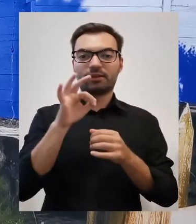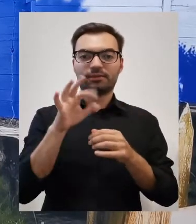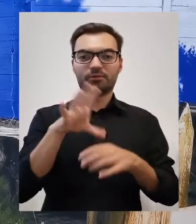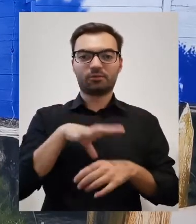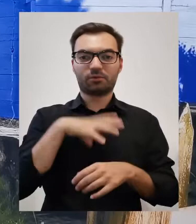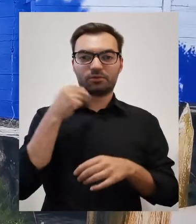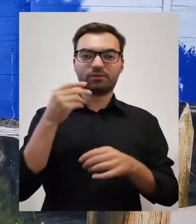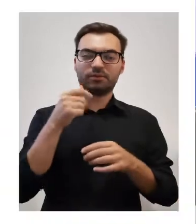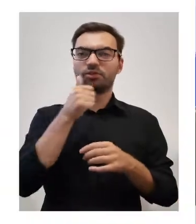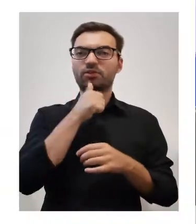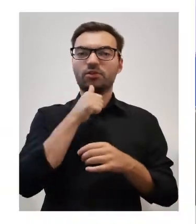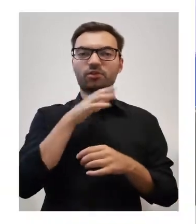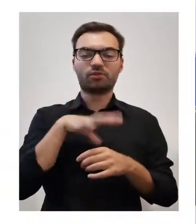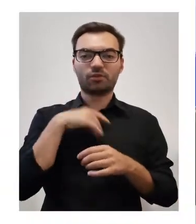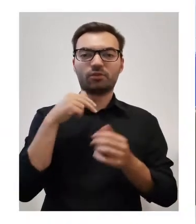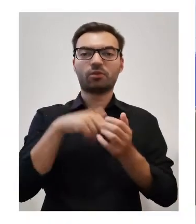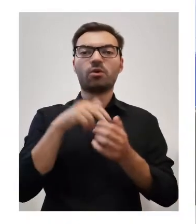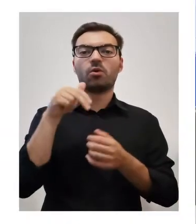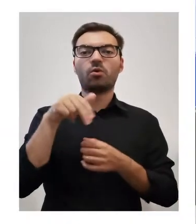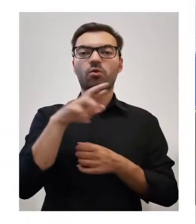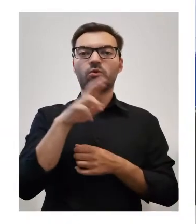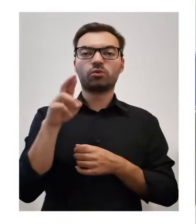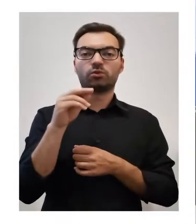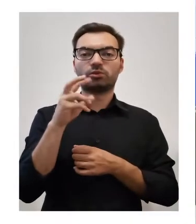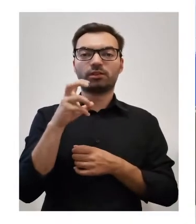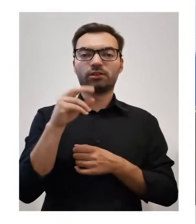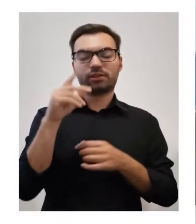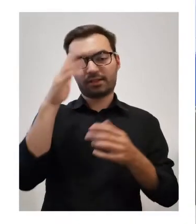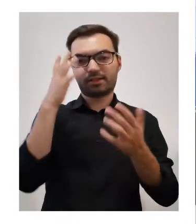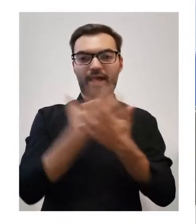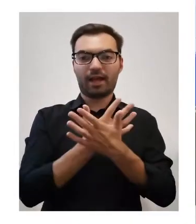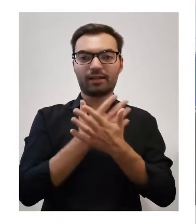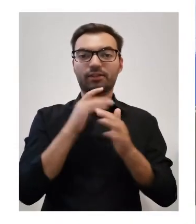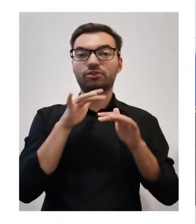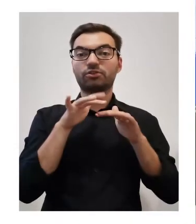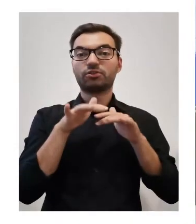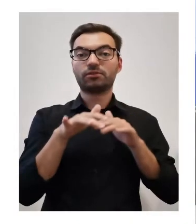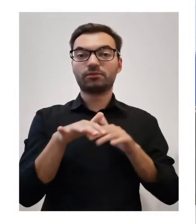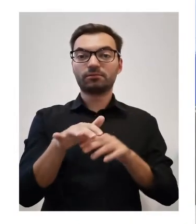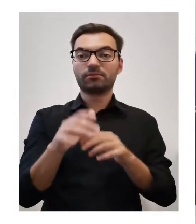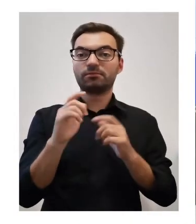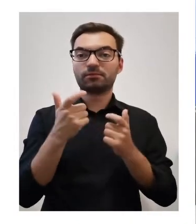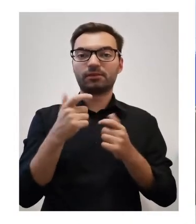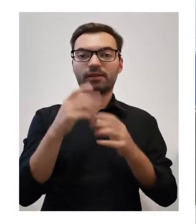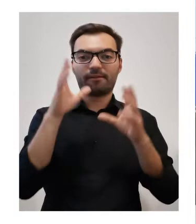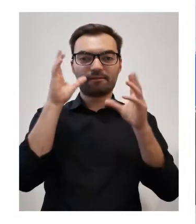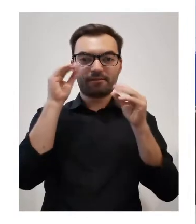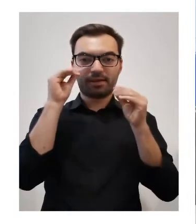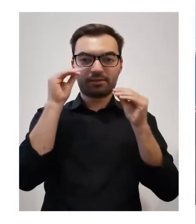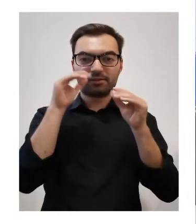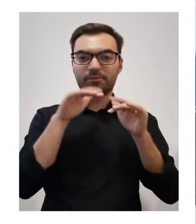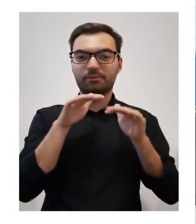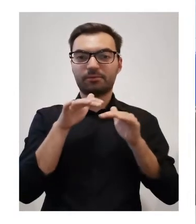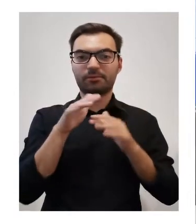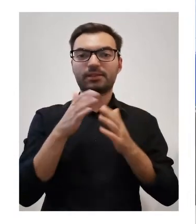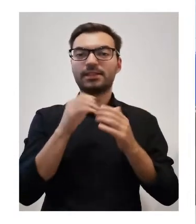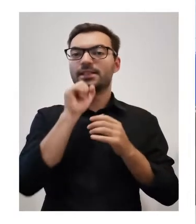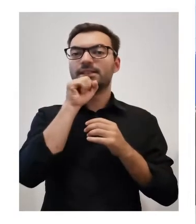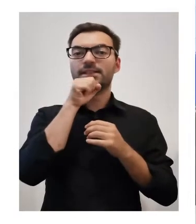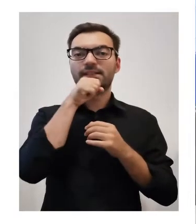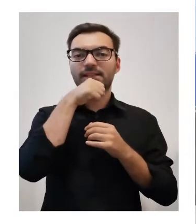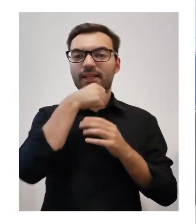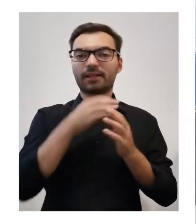takich uroczystości jak Zielone Świątki na Urzeczu, kiedy nagle na rzekę wypływają wieczorem